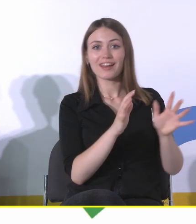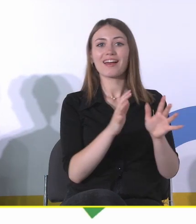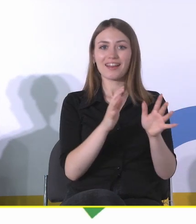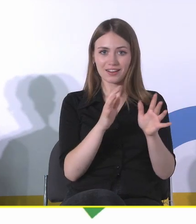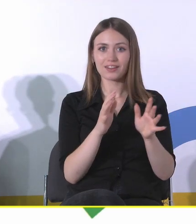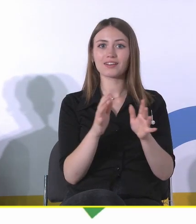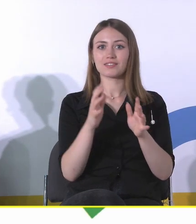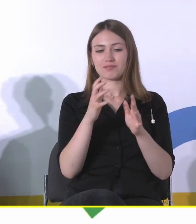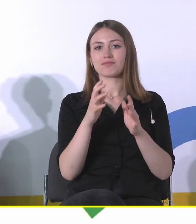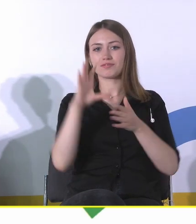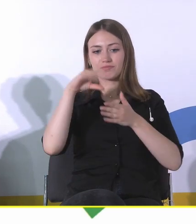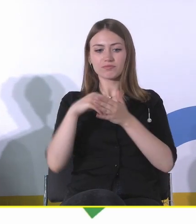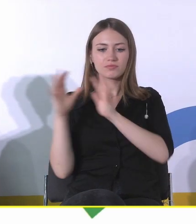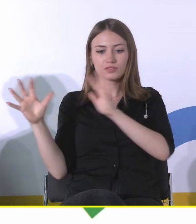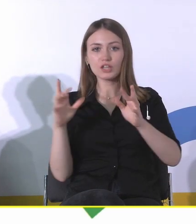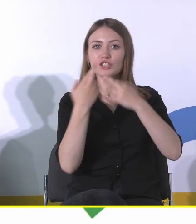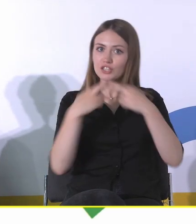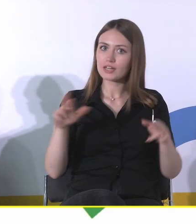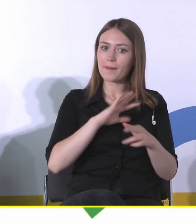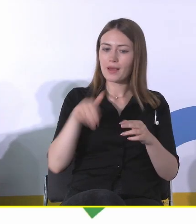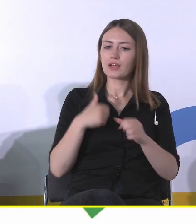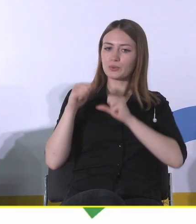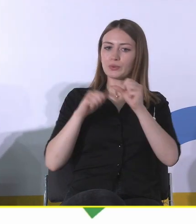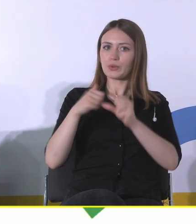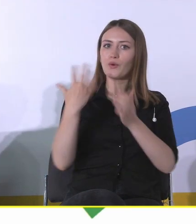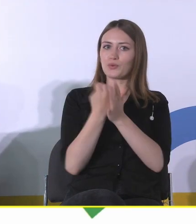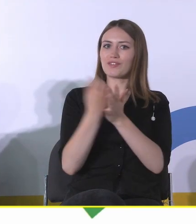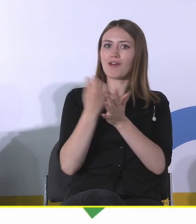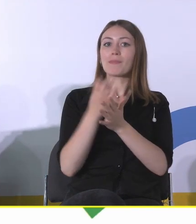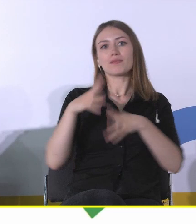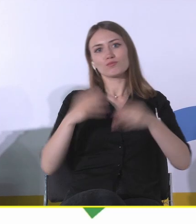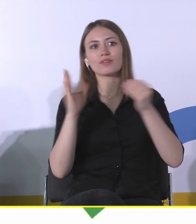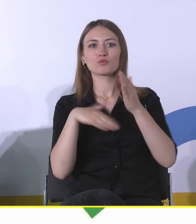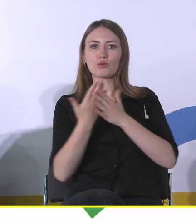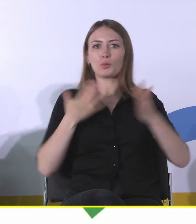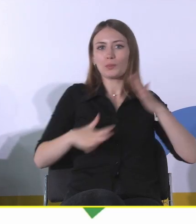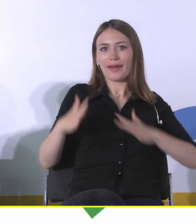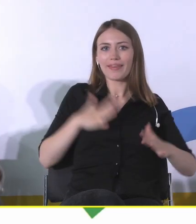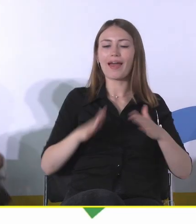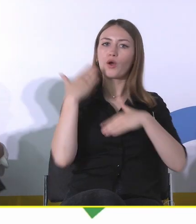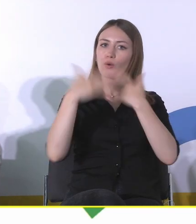dbałość o rzeczy, których długo używamy, zaczynając od ubrań, kończywszy na architekturze,